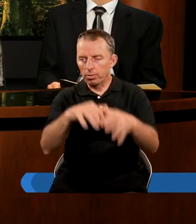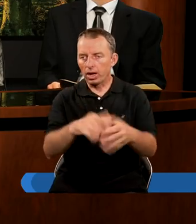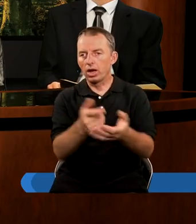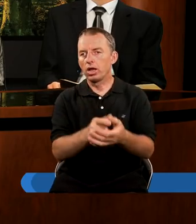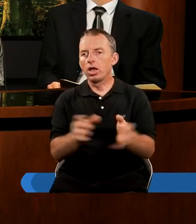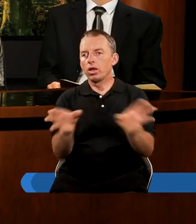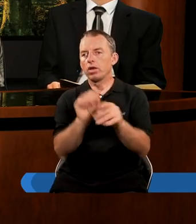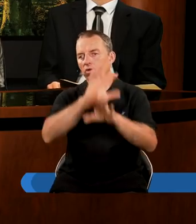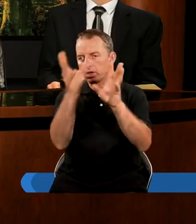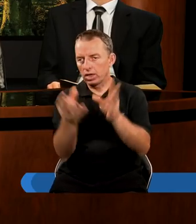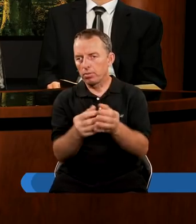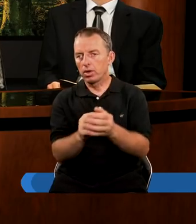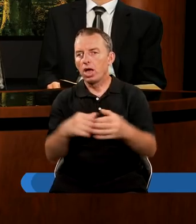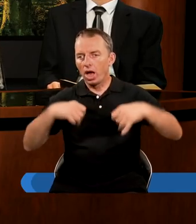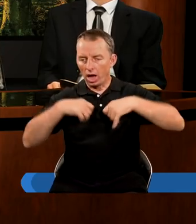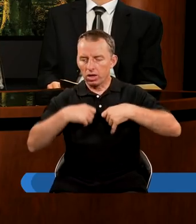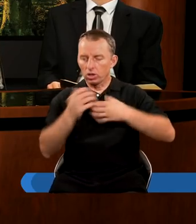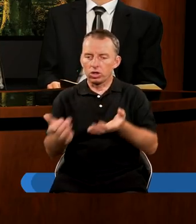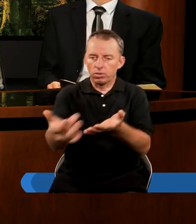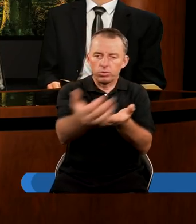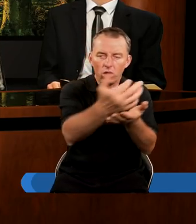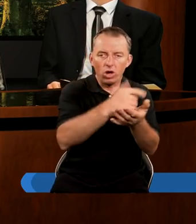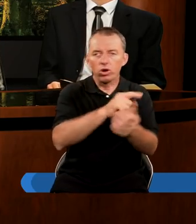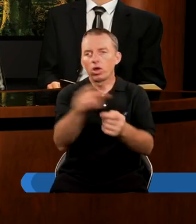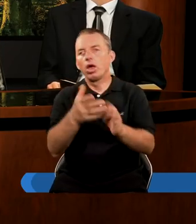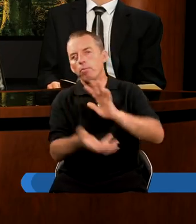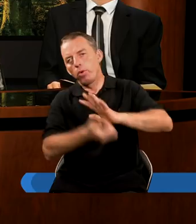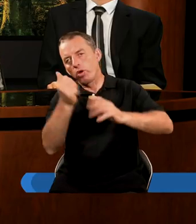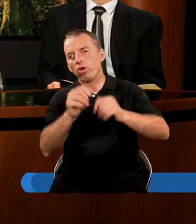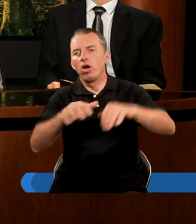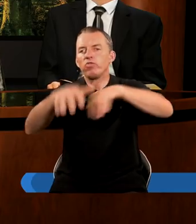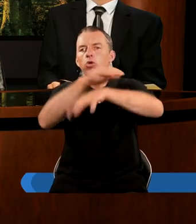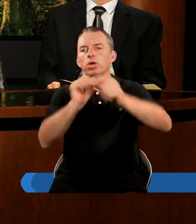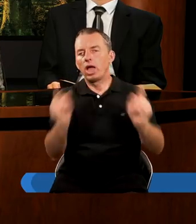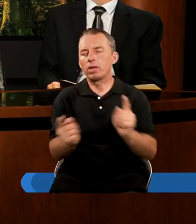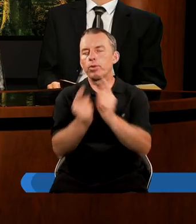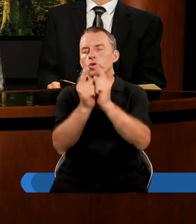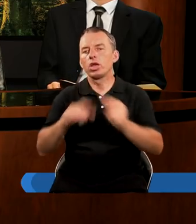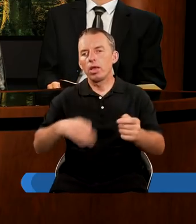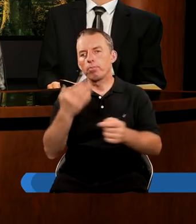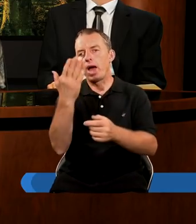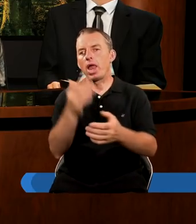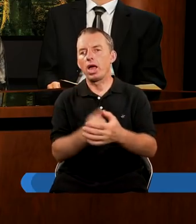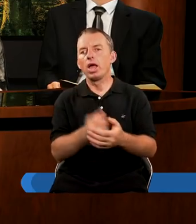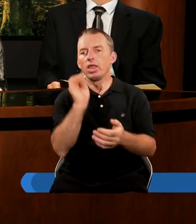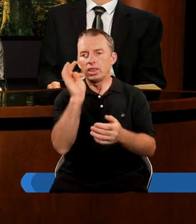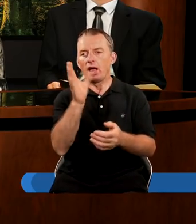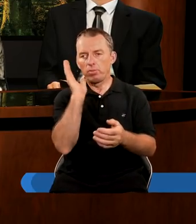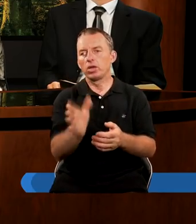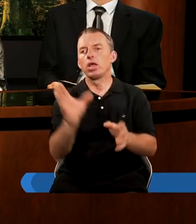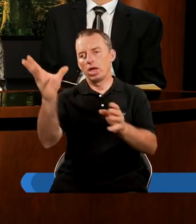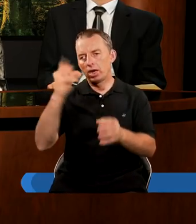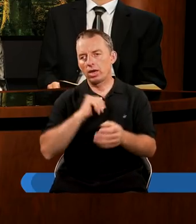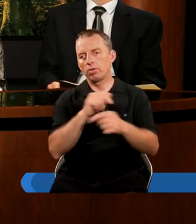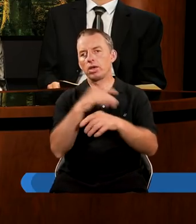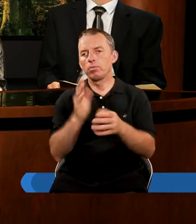wszystkich wybranych, tak? Więc ci aniołowie zbiorą ich, porwą ich w obłokach na spotkanie Pana i tak zawsze